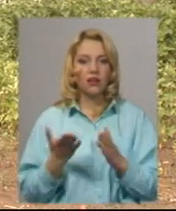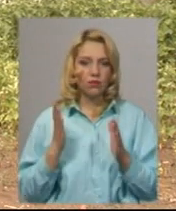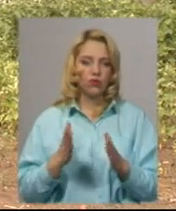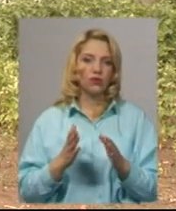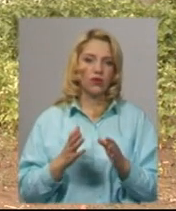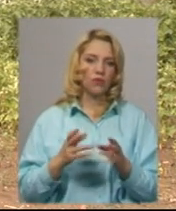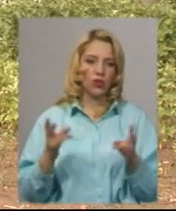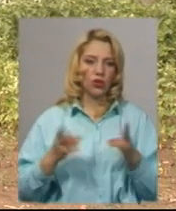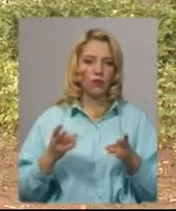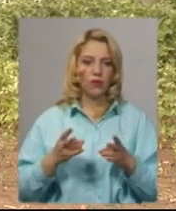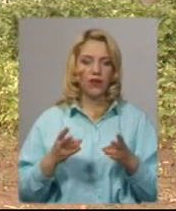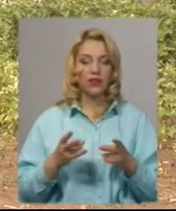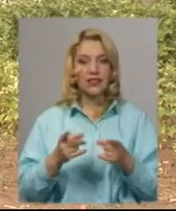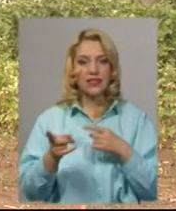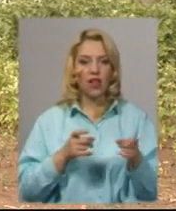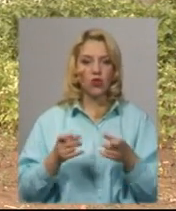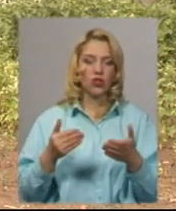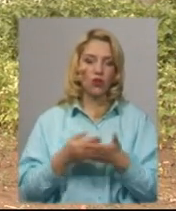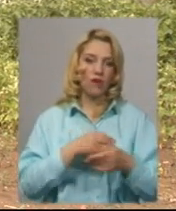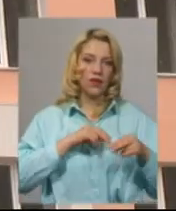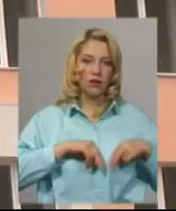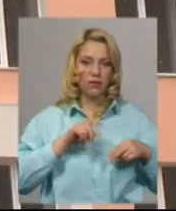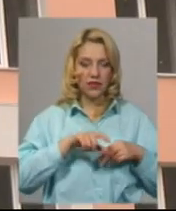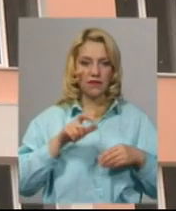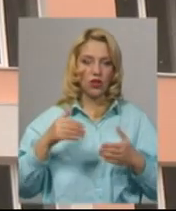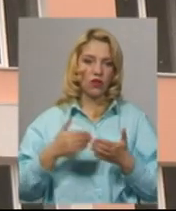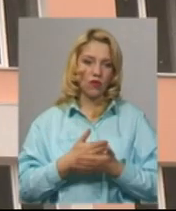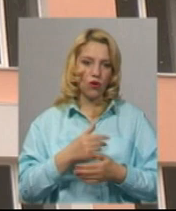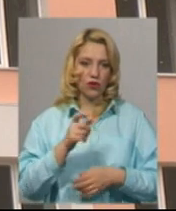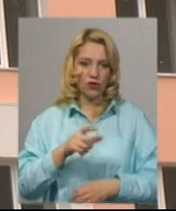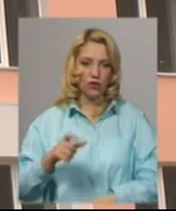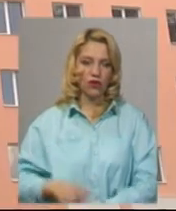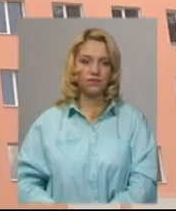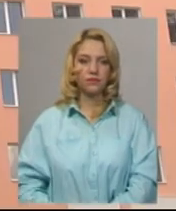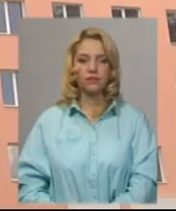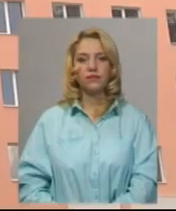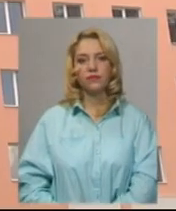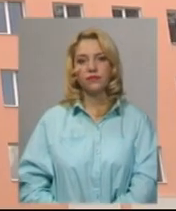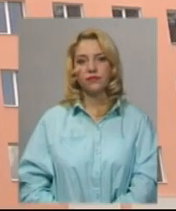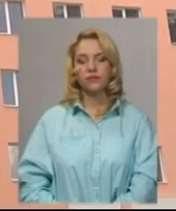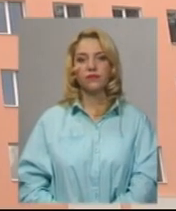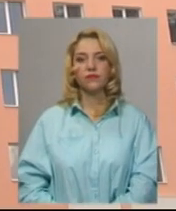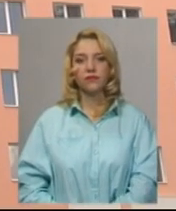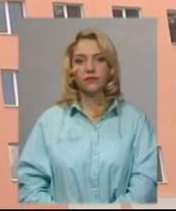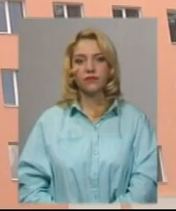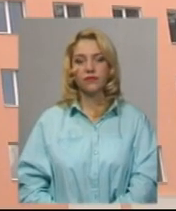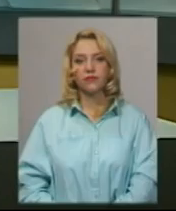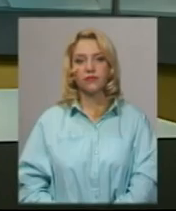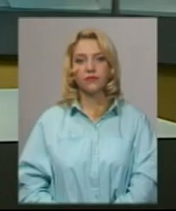потребувати залучення нових працівників, нових кадрів. Анастасія Збродова, Віктор Кривий, новини на Суспільному, Хмельницький.